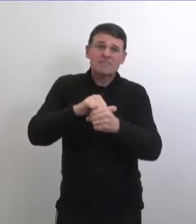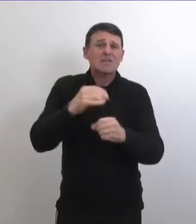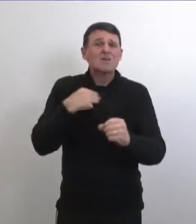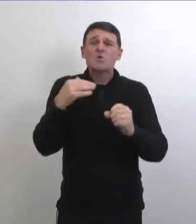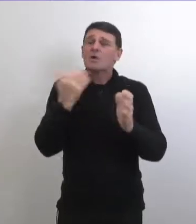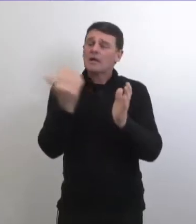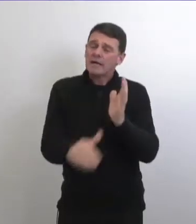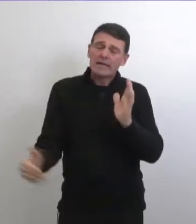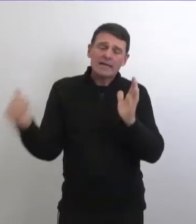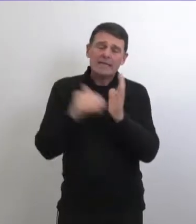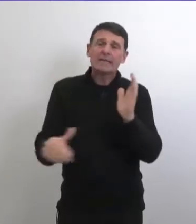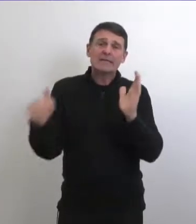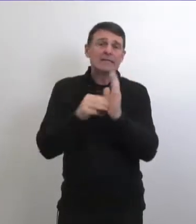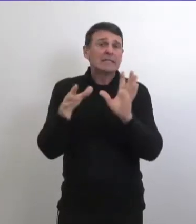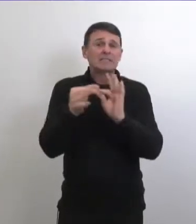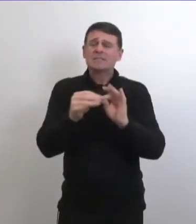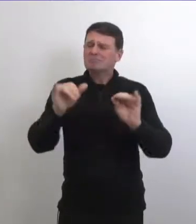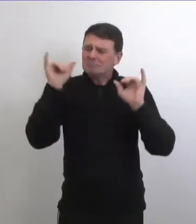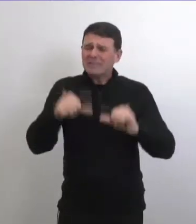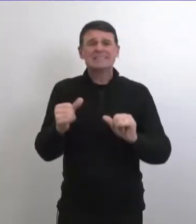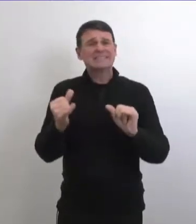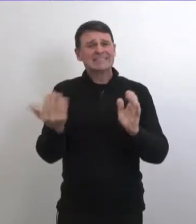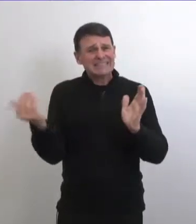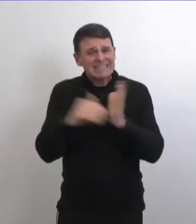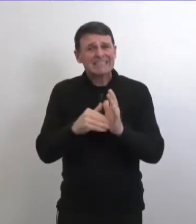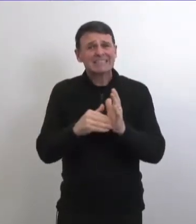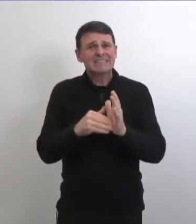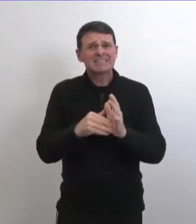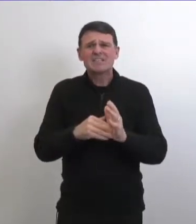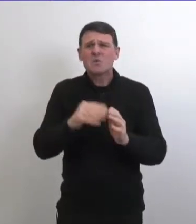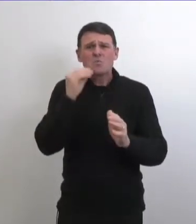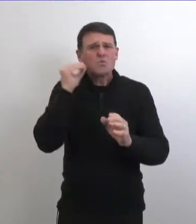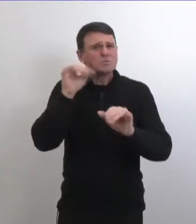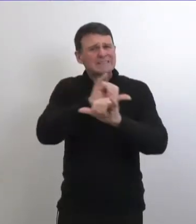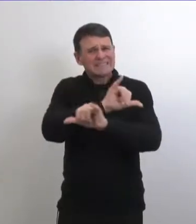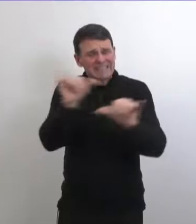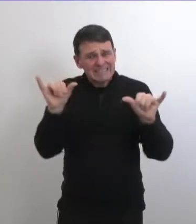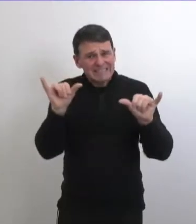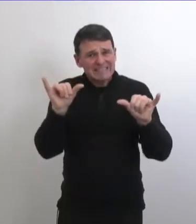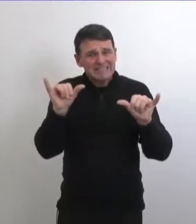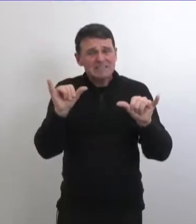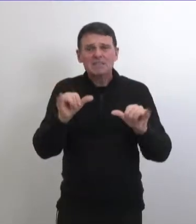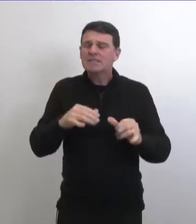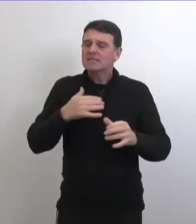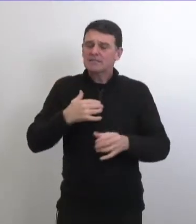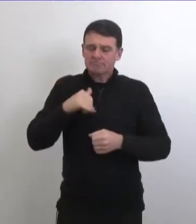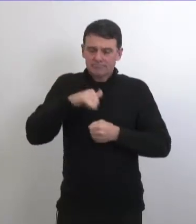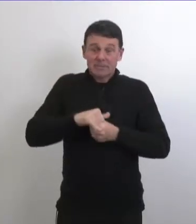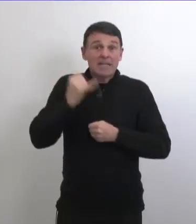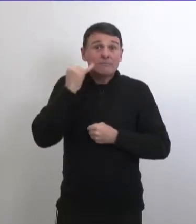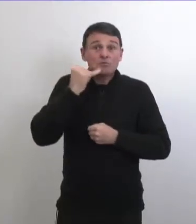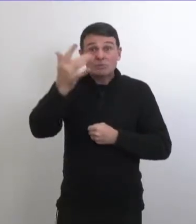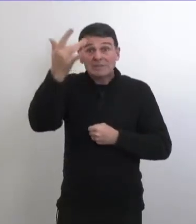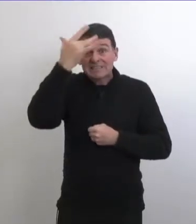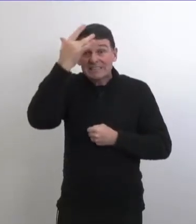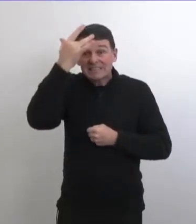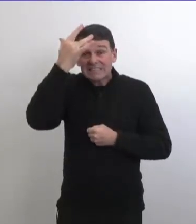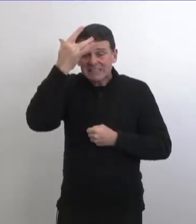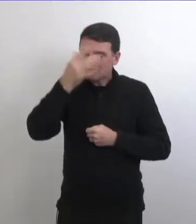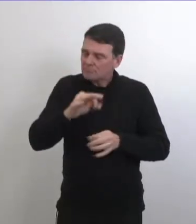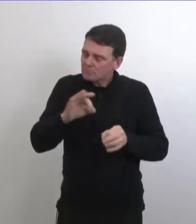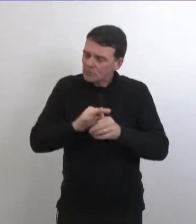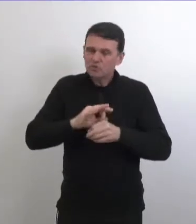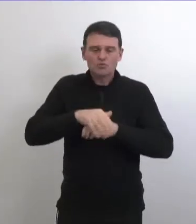message demeure le même vous avez besoin de rester à la maison tout le monde doit pratiquer les précautions de base